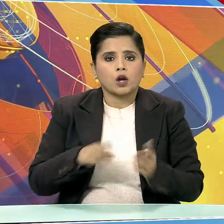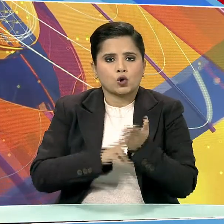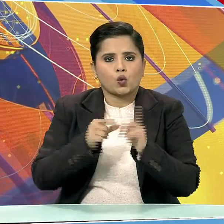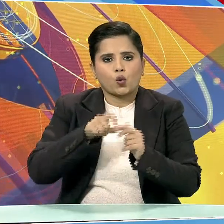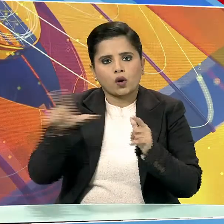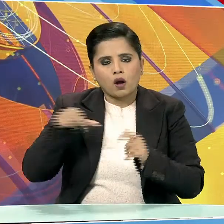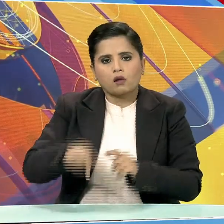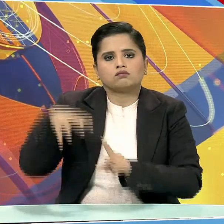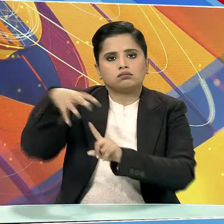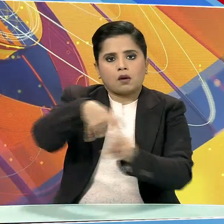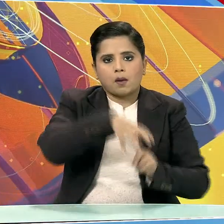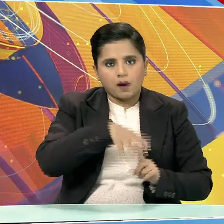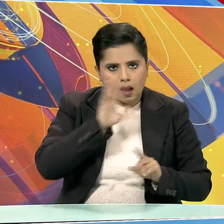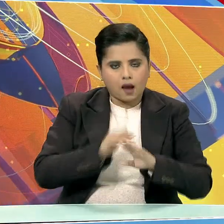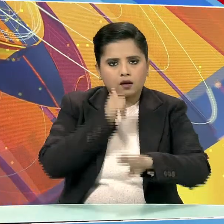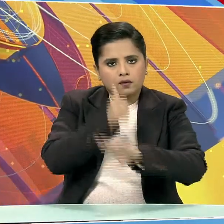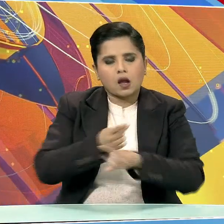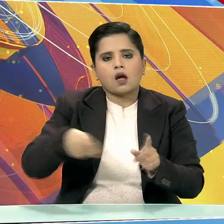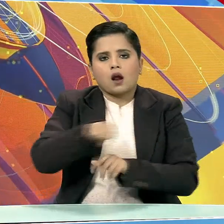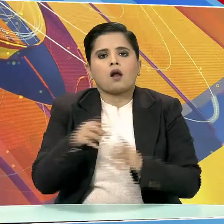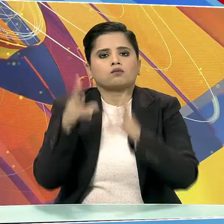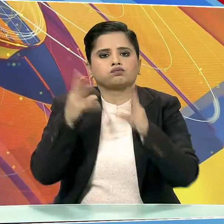बिभाग मनाये गया है।